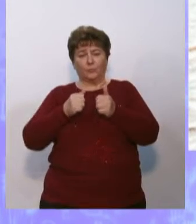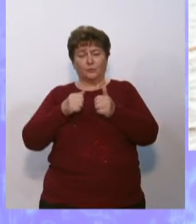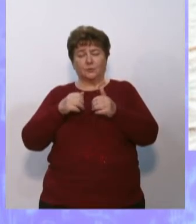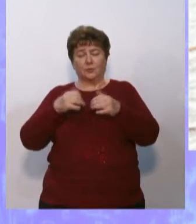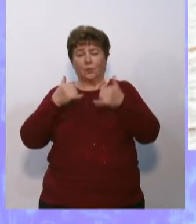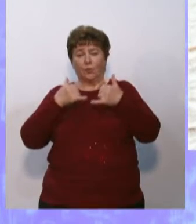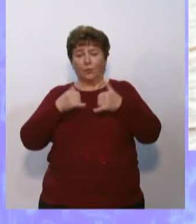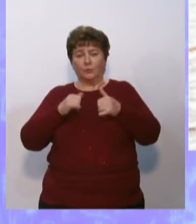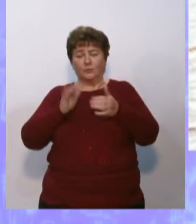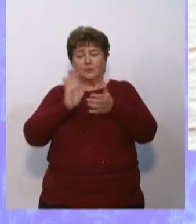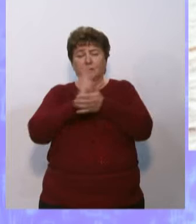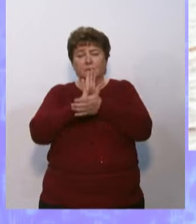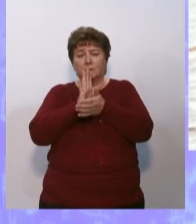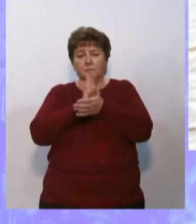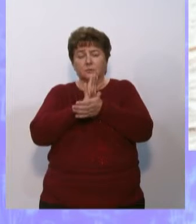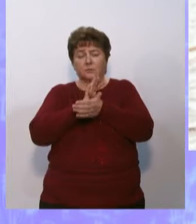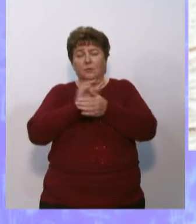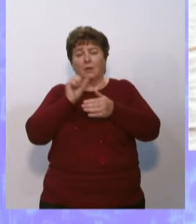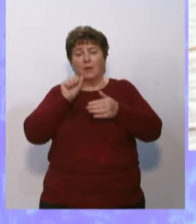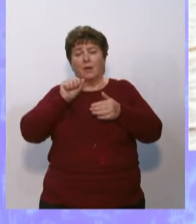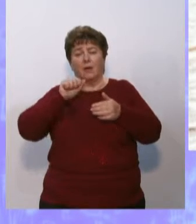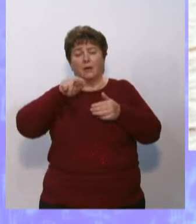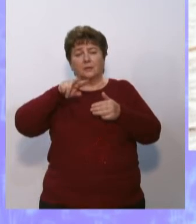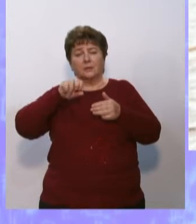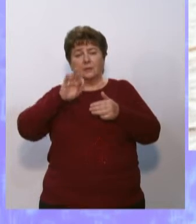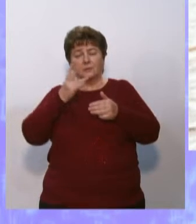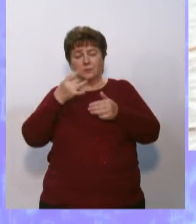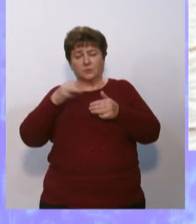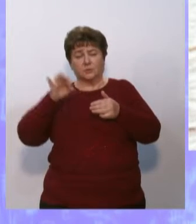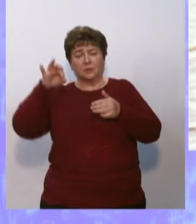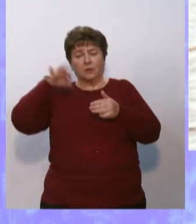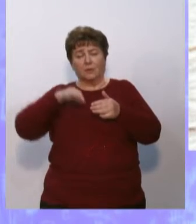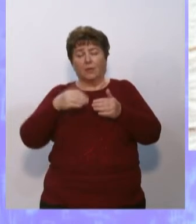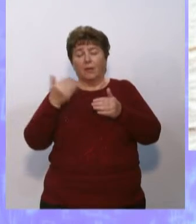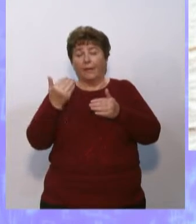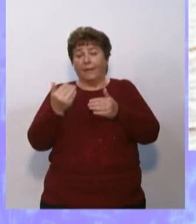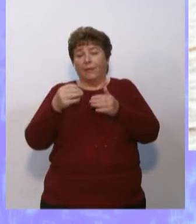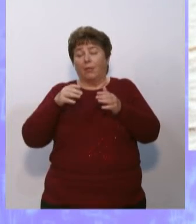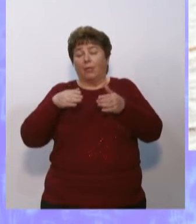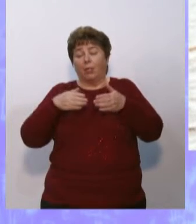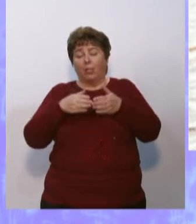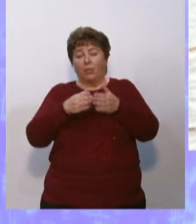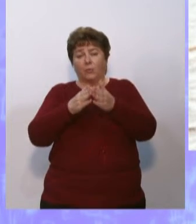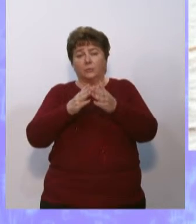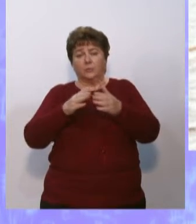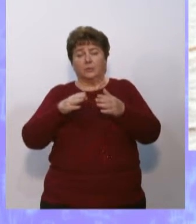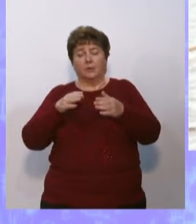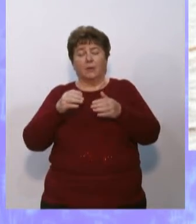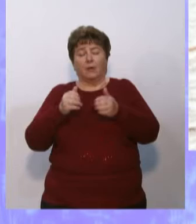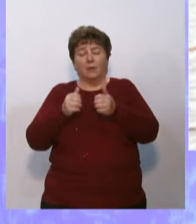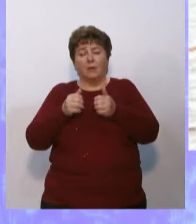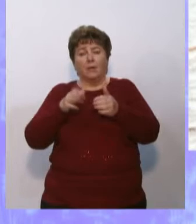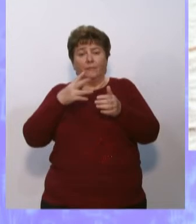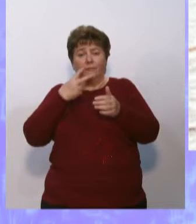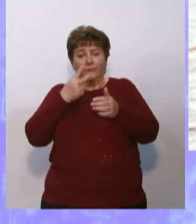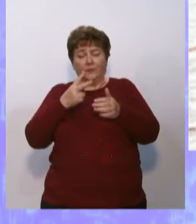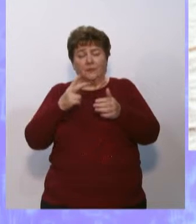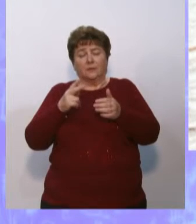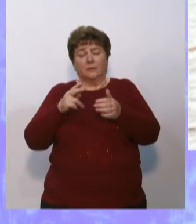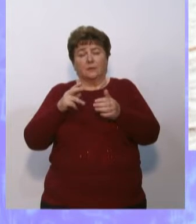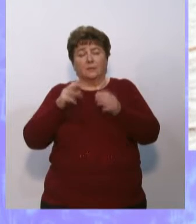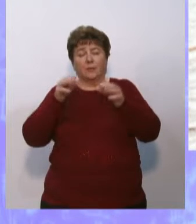степенью загрязненности Атлантического океана. Их лодка обгоняла пластиковые сосуды,